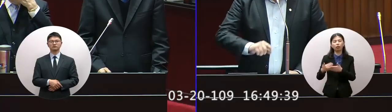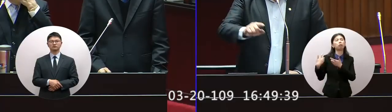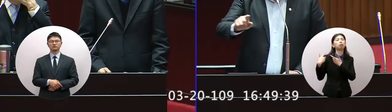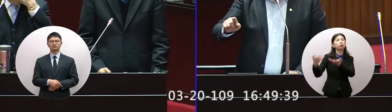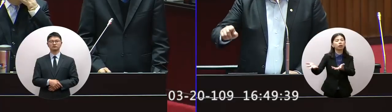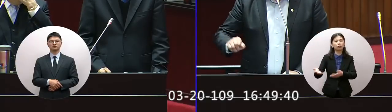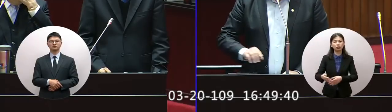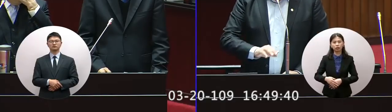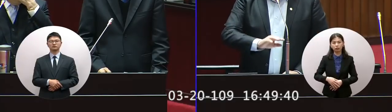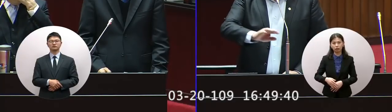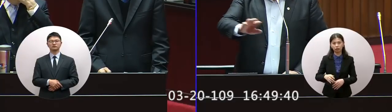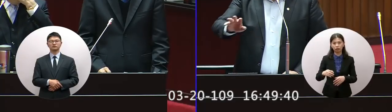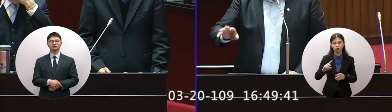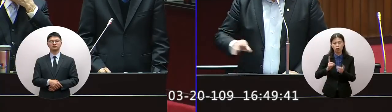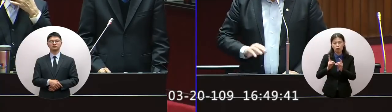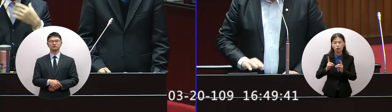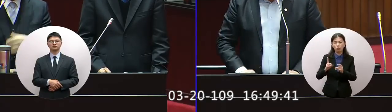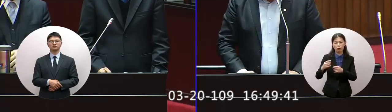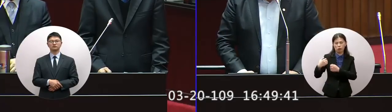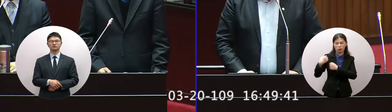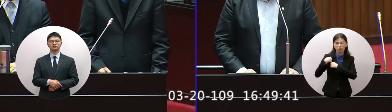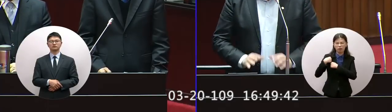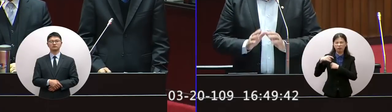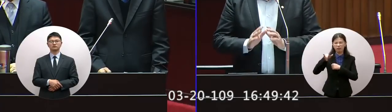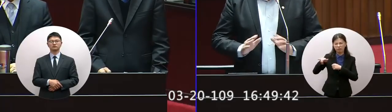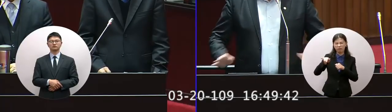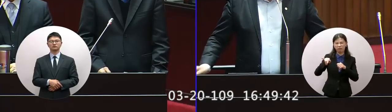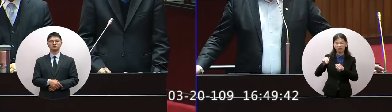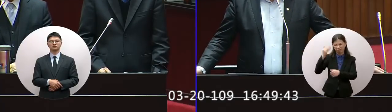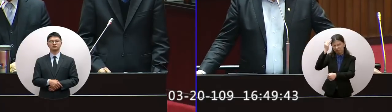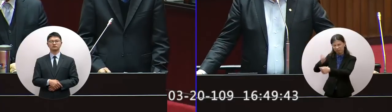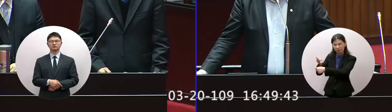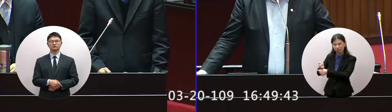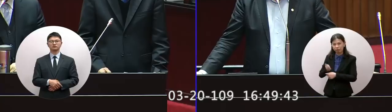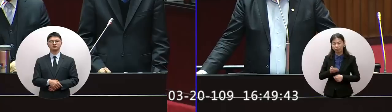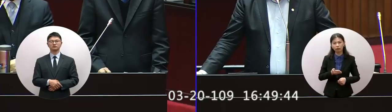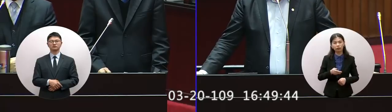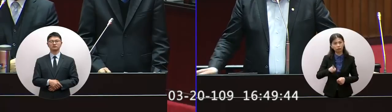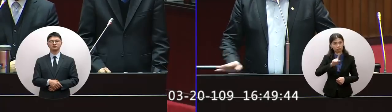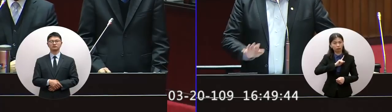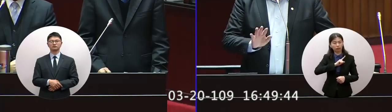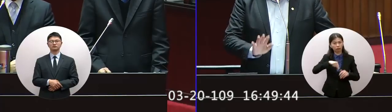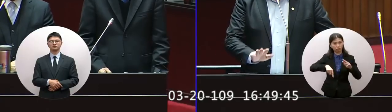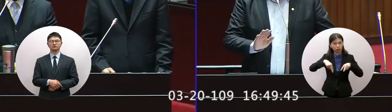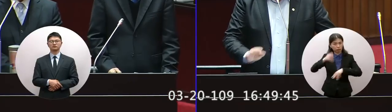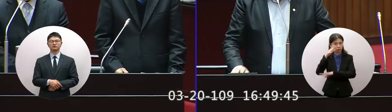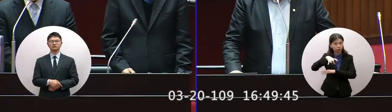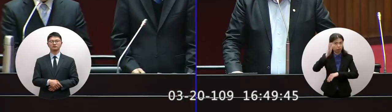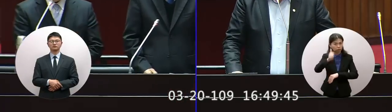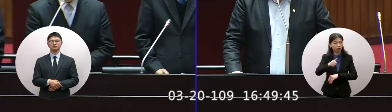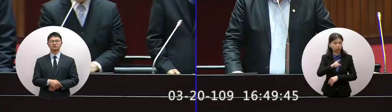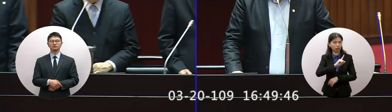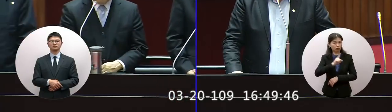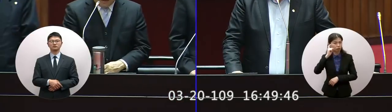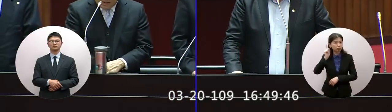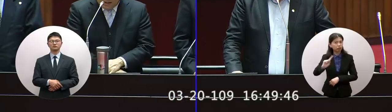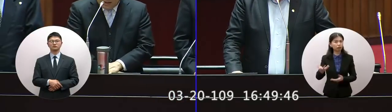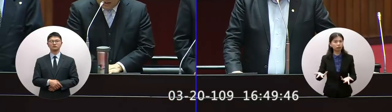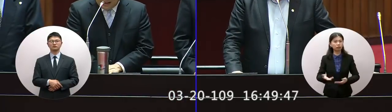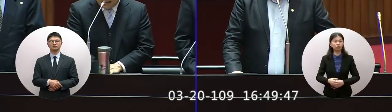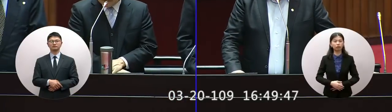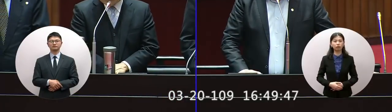還拼命用軍事量在騷擾周邊你作為我們全國最高的行政首長你面對這個事情的態度是什麼